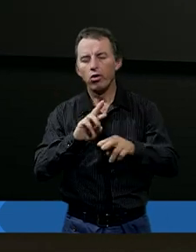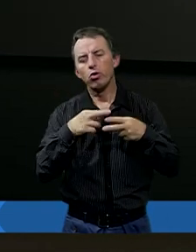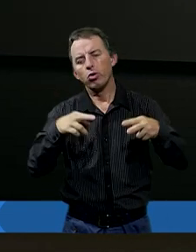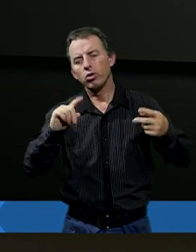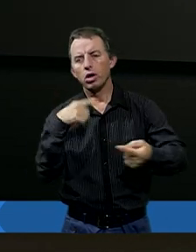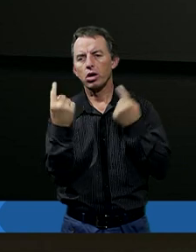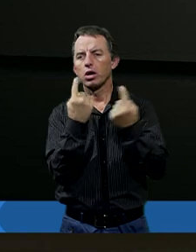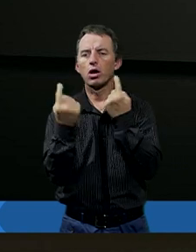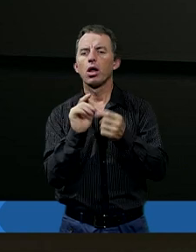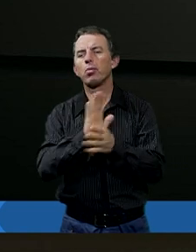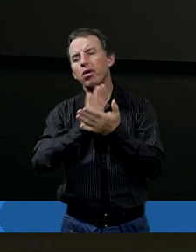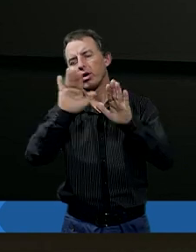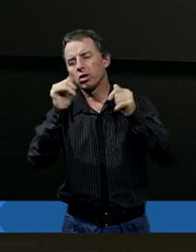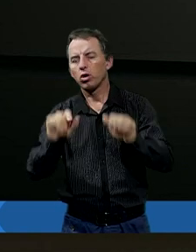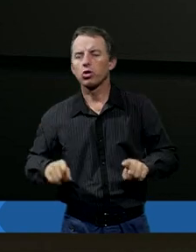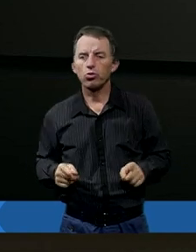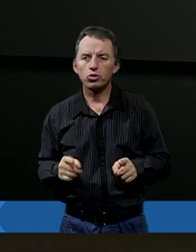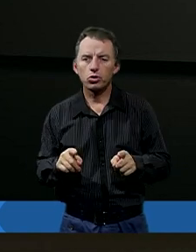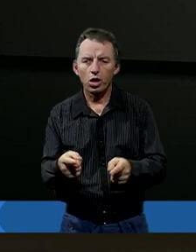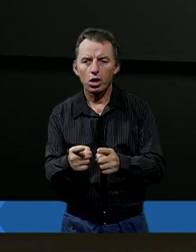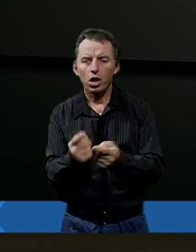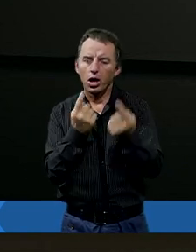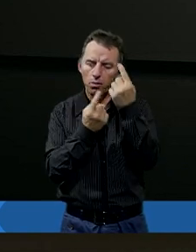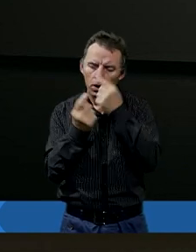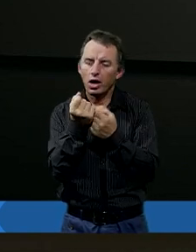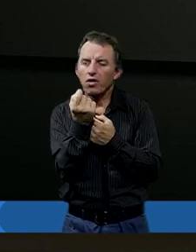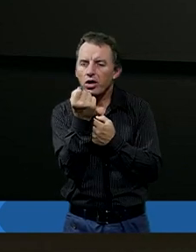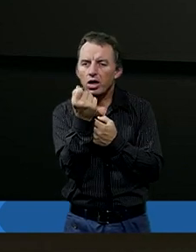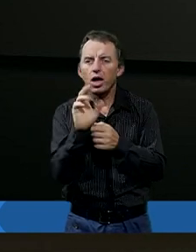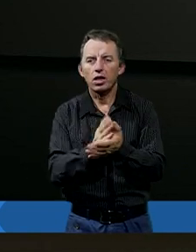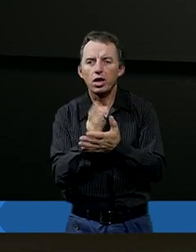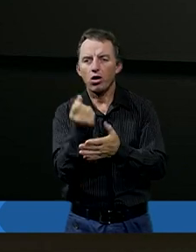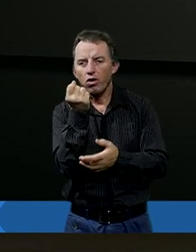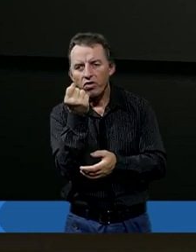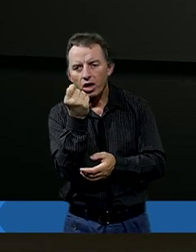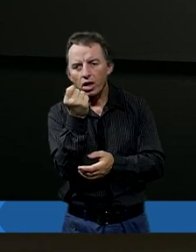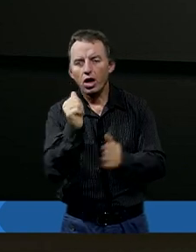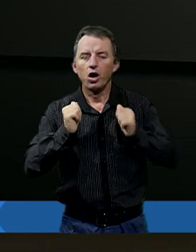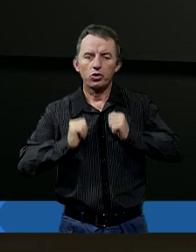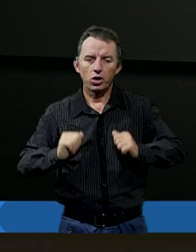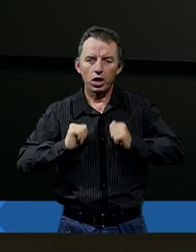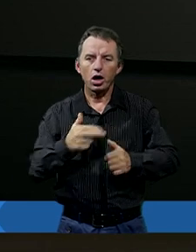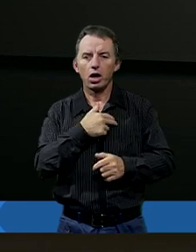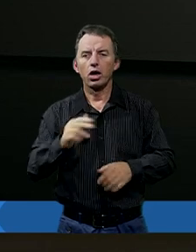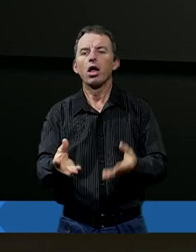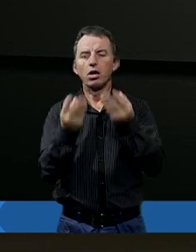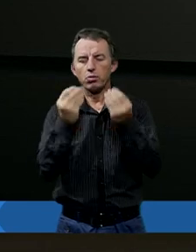sytuacjach, bez względu na to, co tu się dzieje. Jeszcze tylko chwilka, jeszcze tylko chwilka i czeka na wspaniałe życie, na